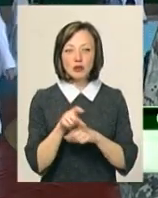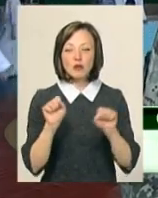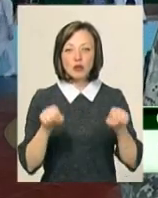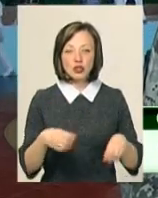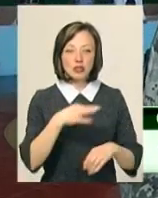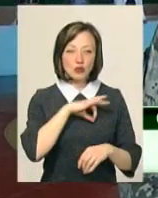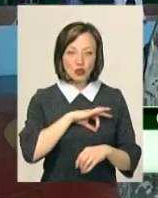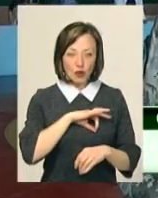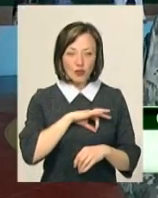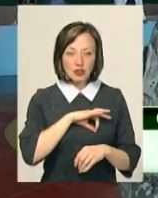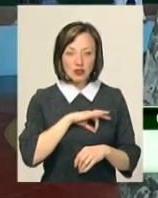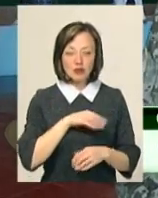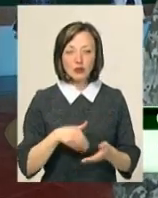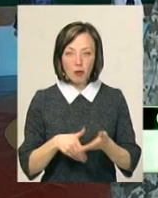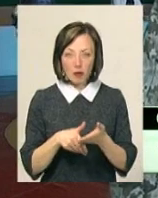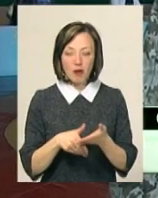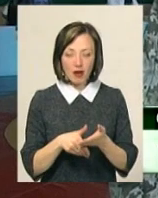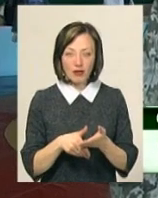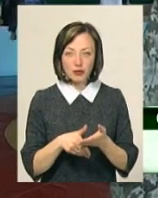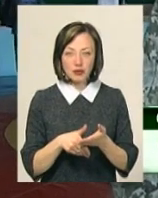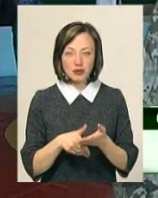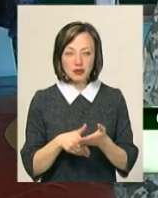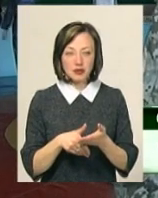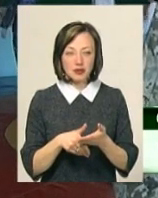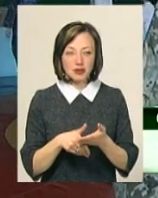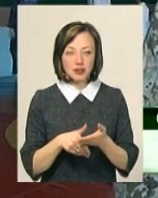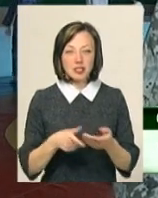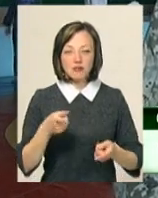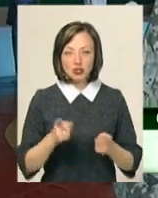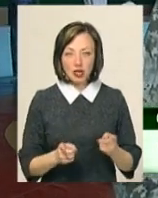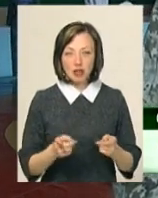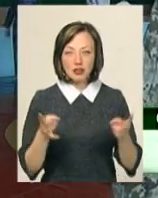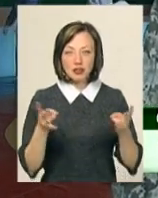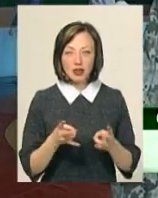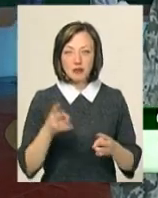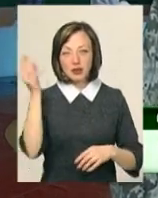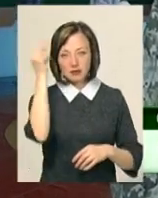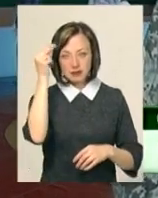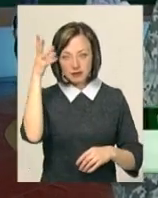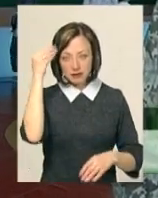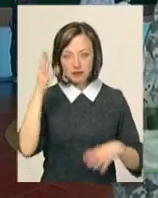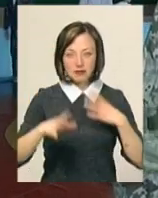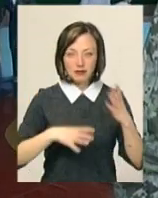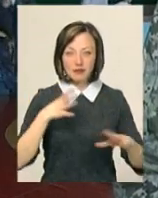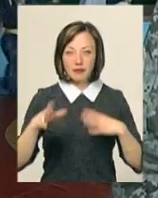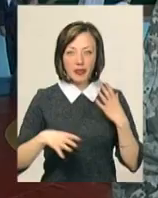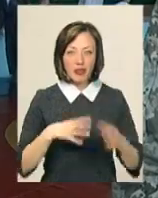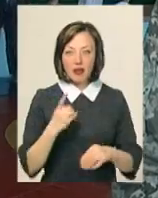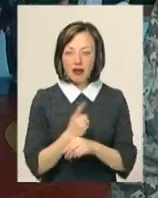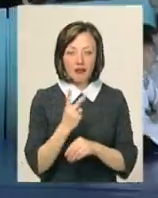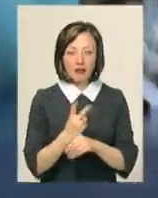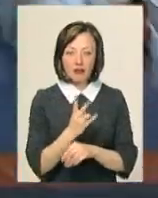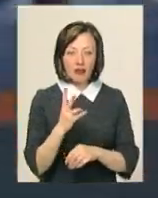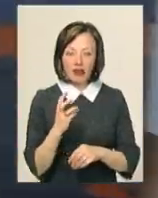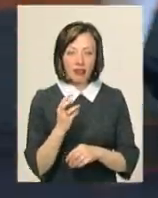застосовувати, вони допомагають. Звичайно, треба їх напрацьовувати. Не один раз, не два, не